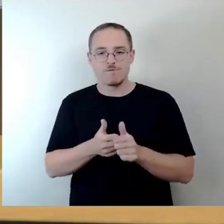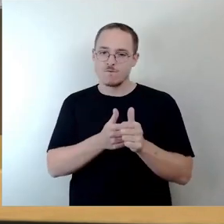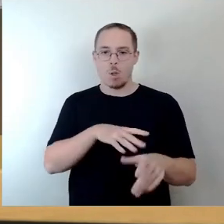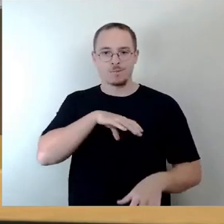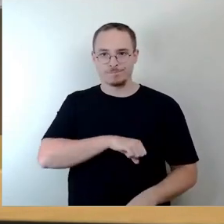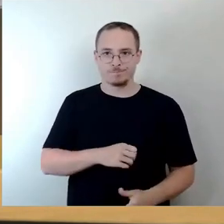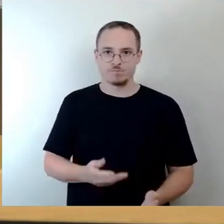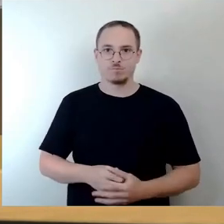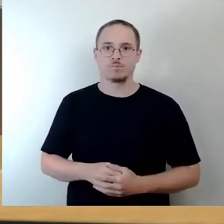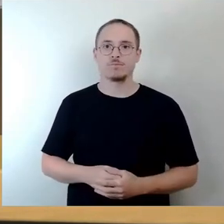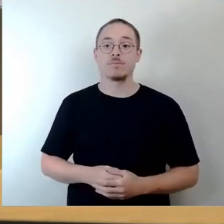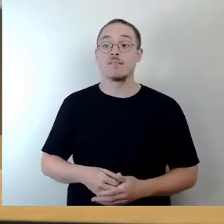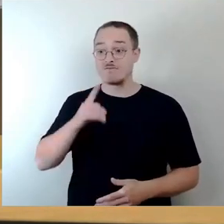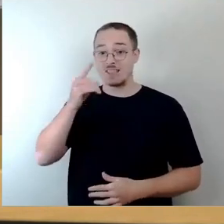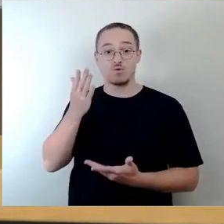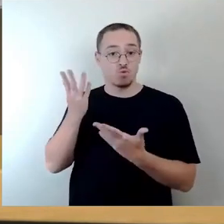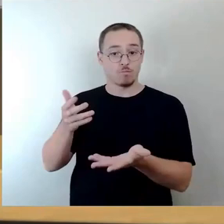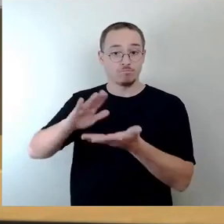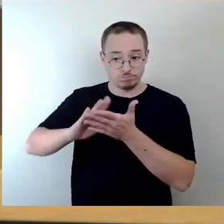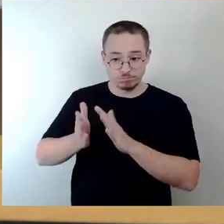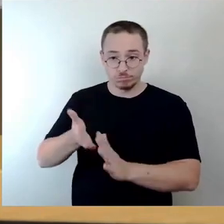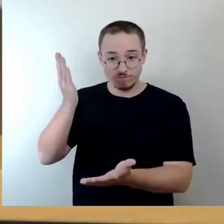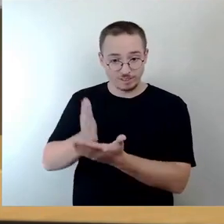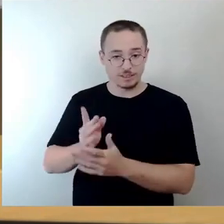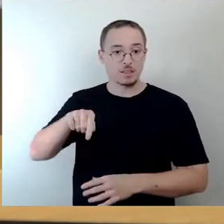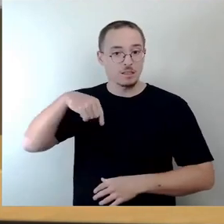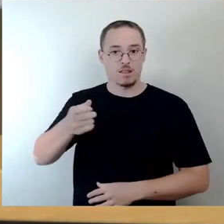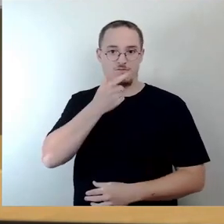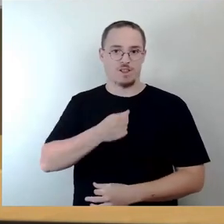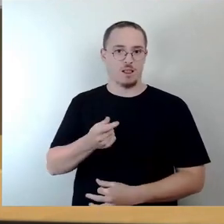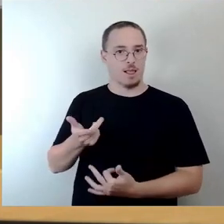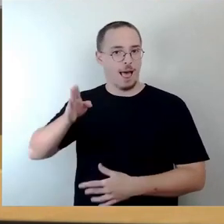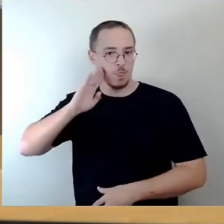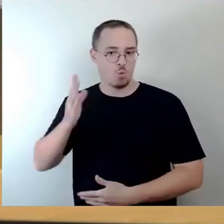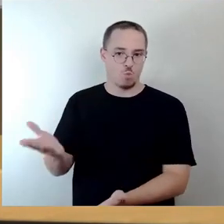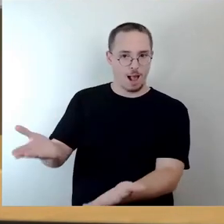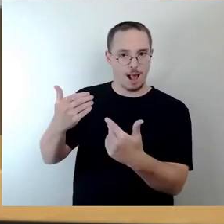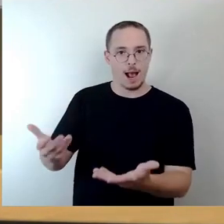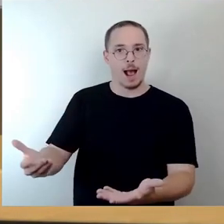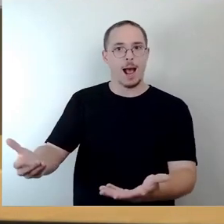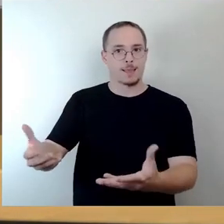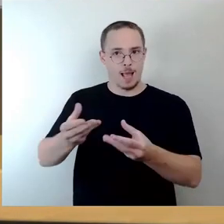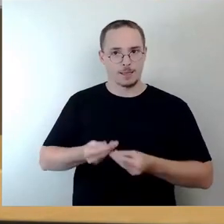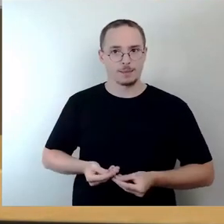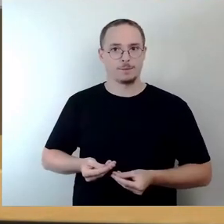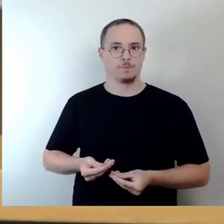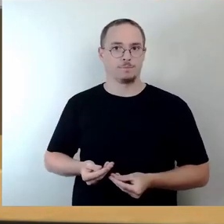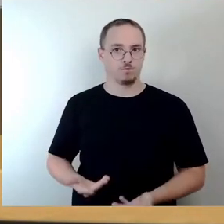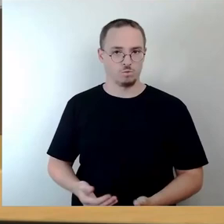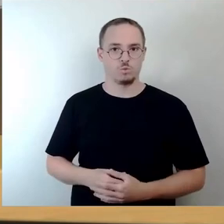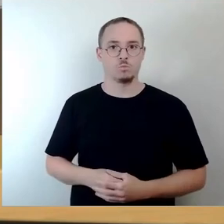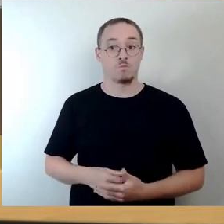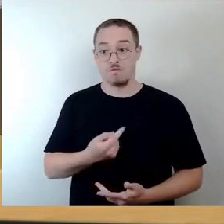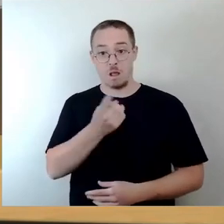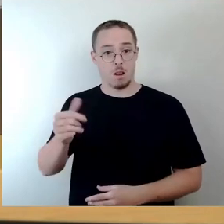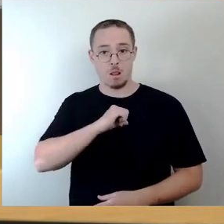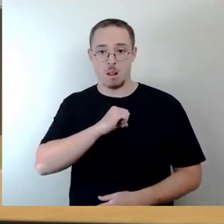Ausschreibungsverfahren, alle Möglichkeiten, wenn Sie heute zustimmen würden, auch ausführlich erklären. Das ist uns wichtig. Aber wir brauchen erst einmal